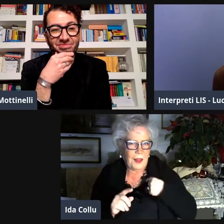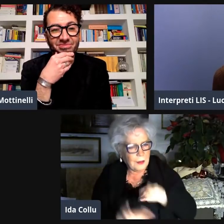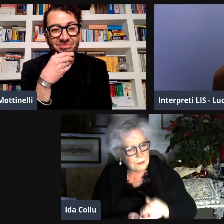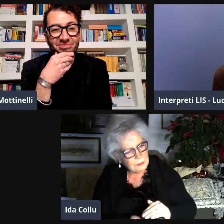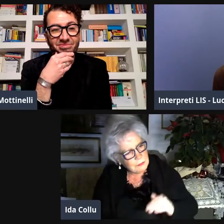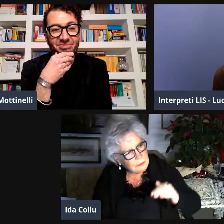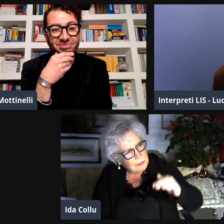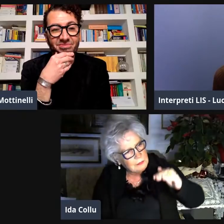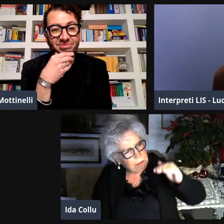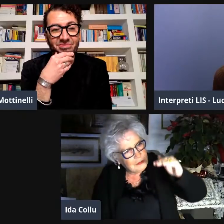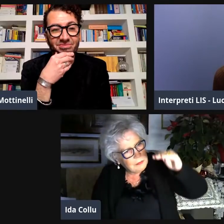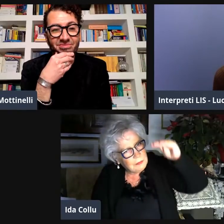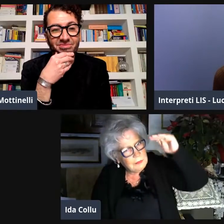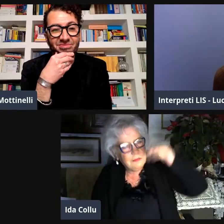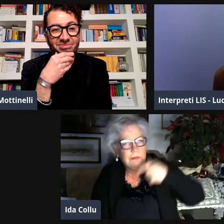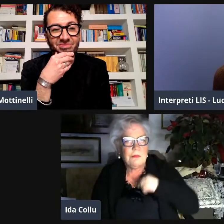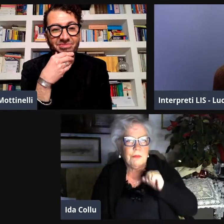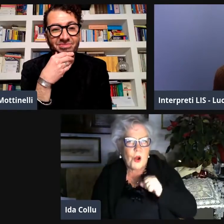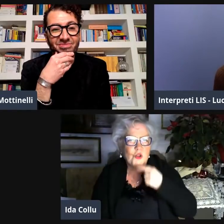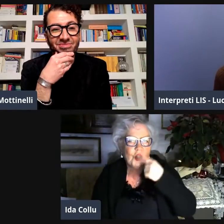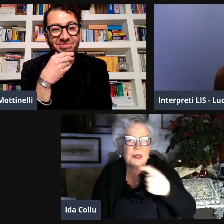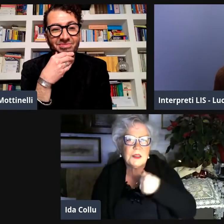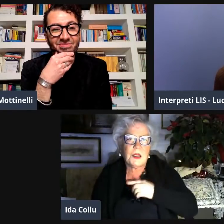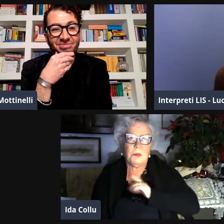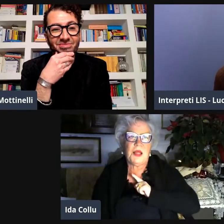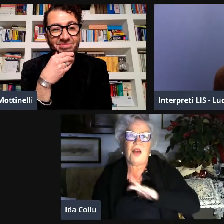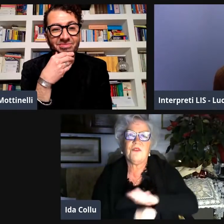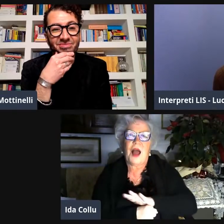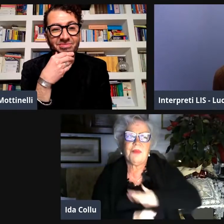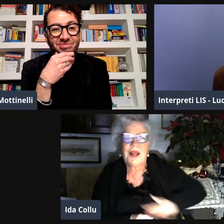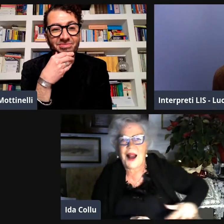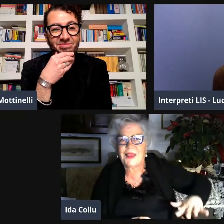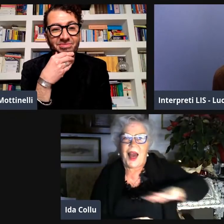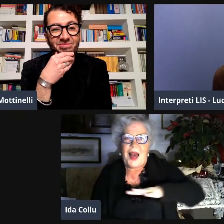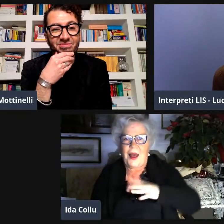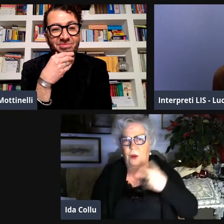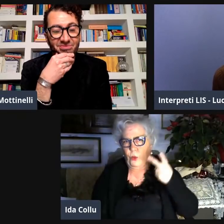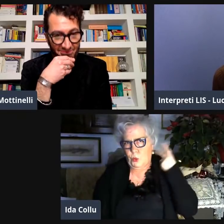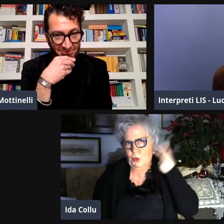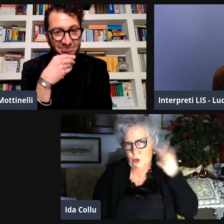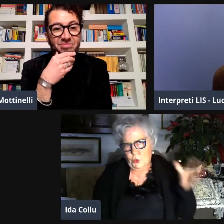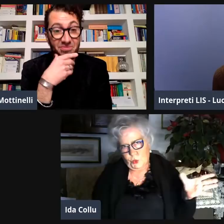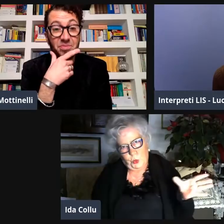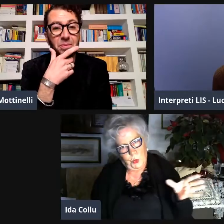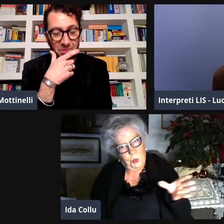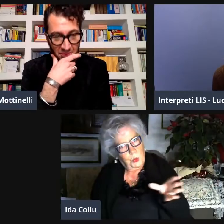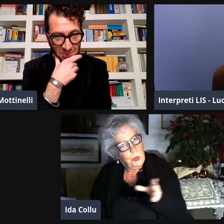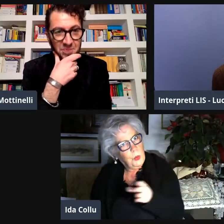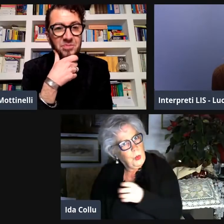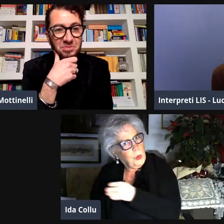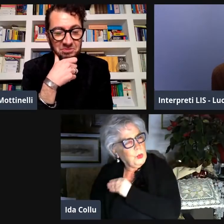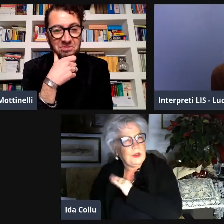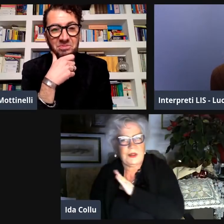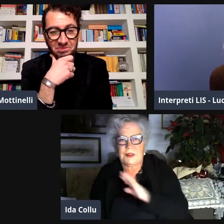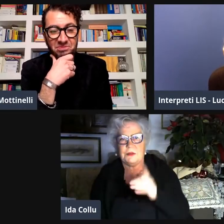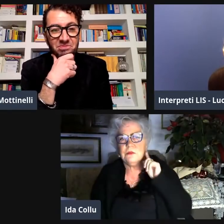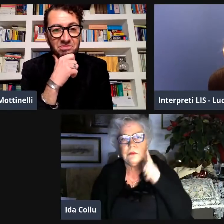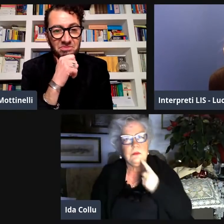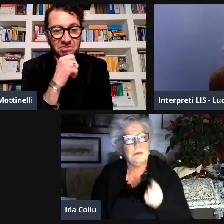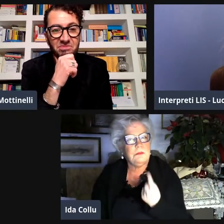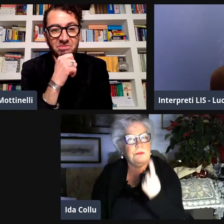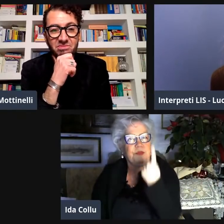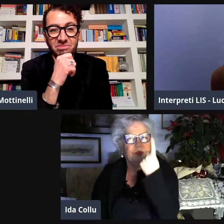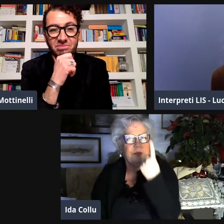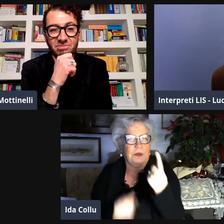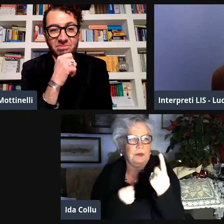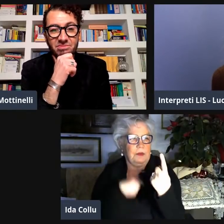miei tempi tutto era estremamente difficile. sono cresciuta e posso dire che nella mia famiglia sono